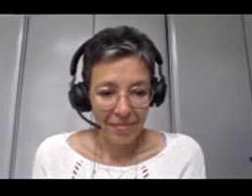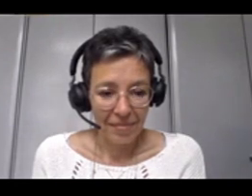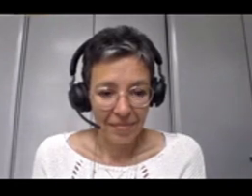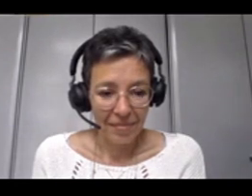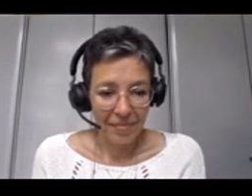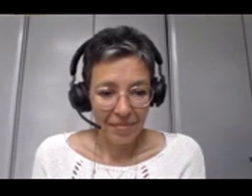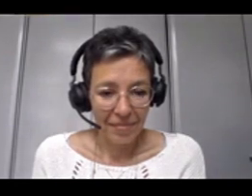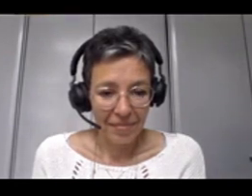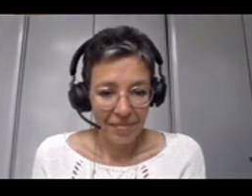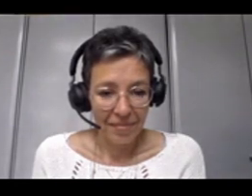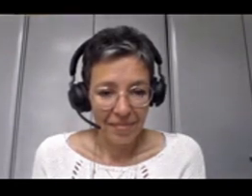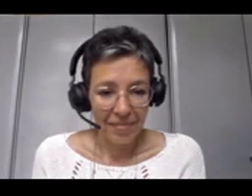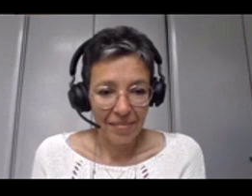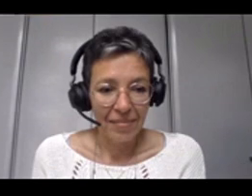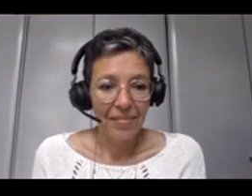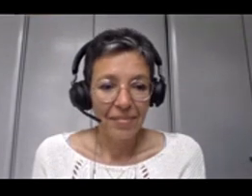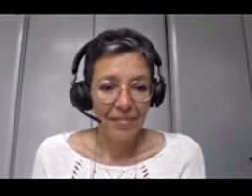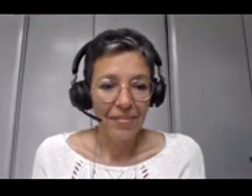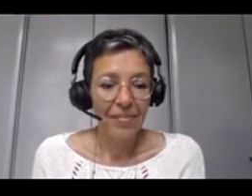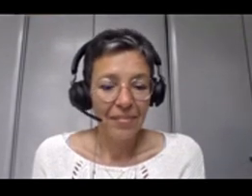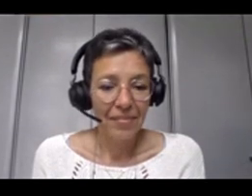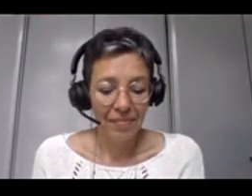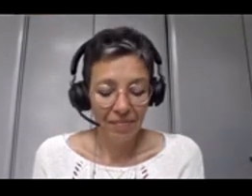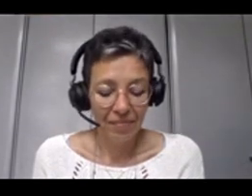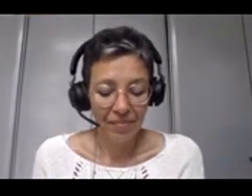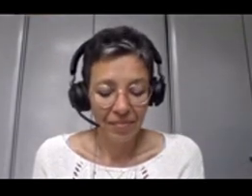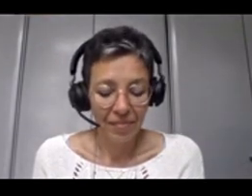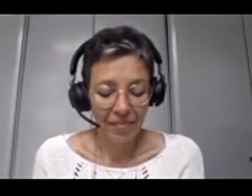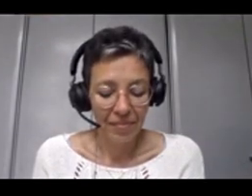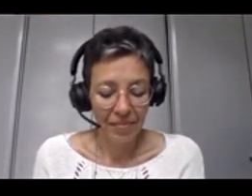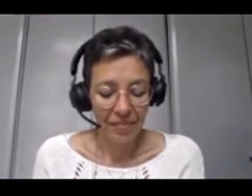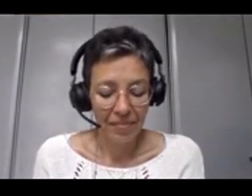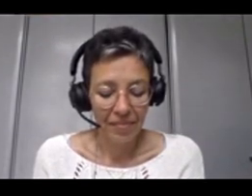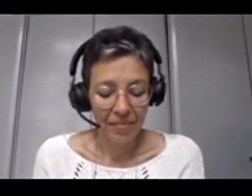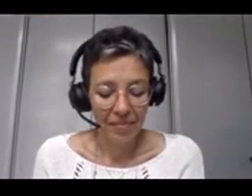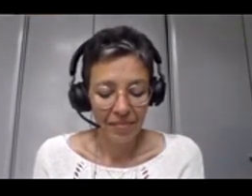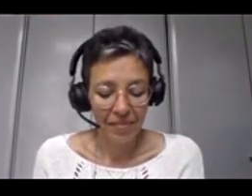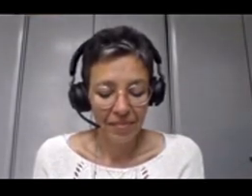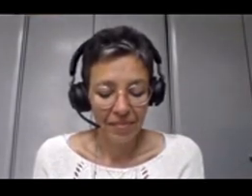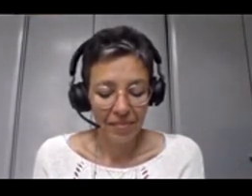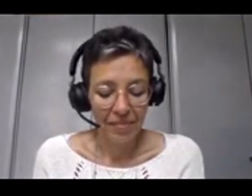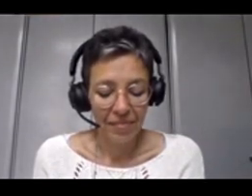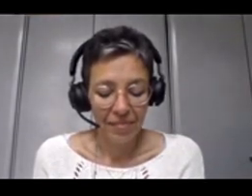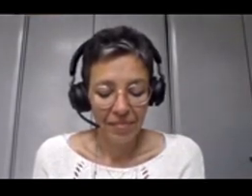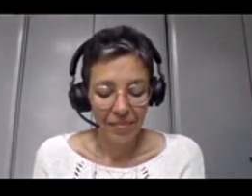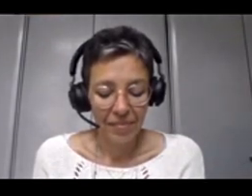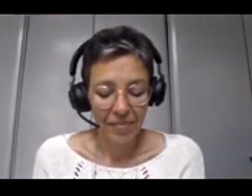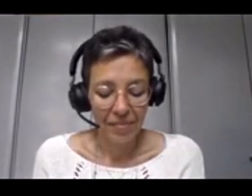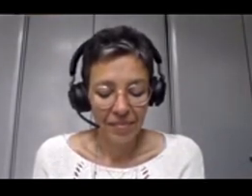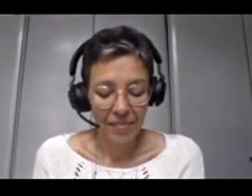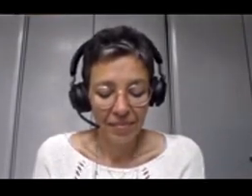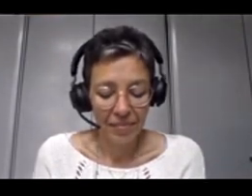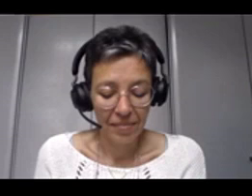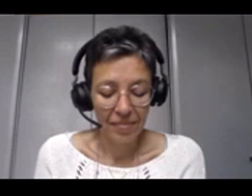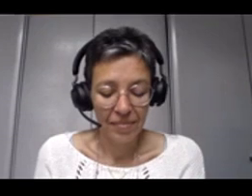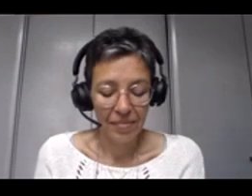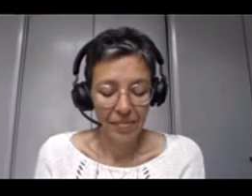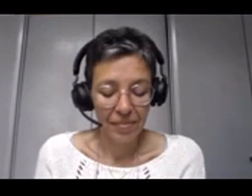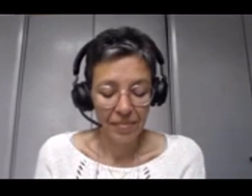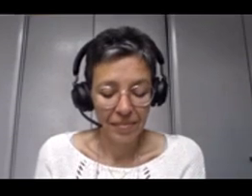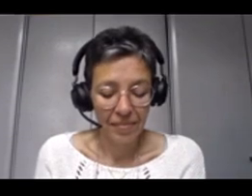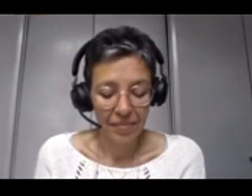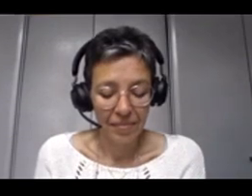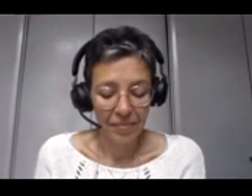on a une exigence. Ensuite, on va livrer cette information. On la livre. Est-ce qu'elle est bonne ? Est-ce qu'elle n pas bonne ? Oui, je continue. Non, je fais